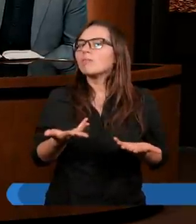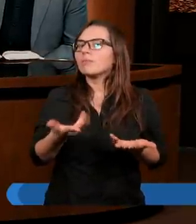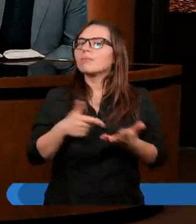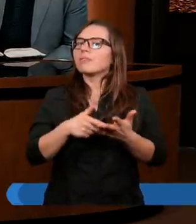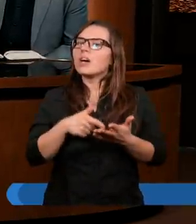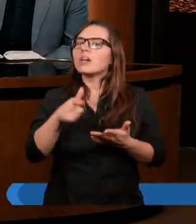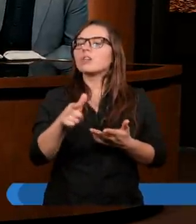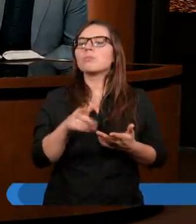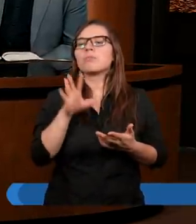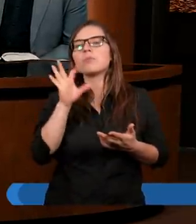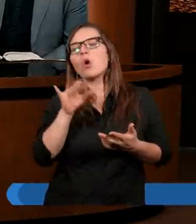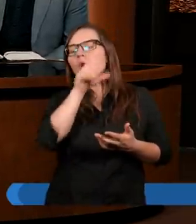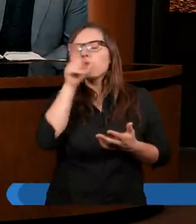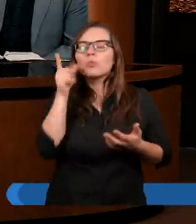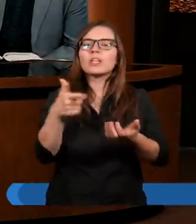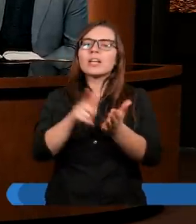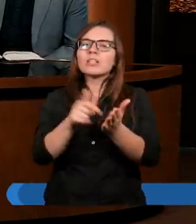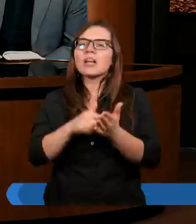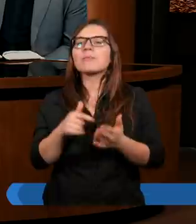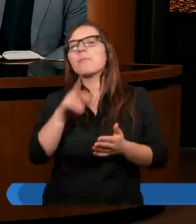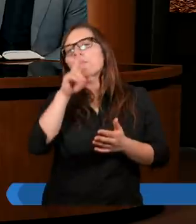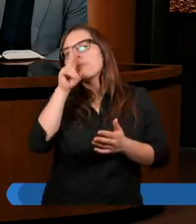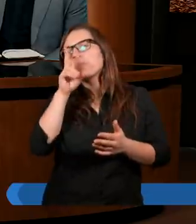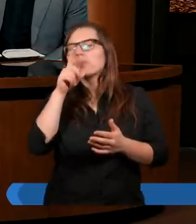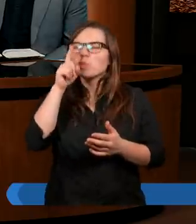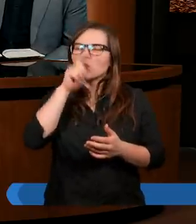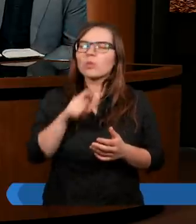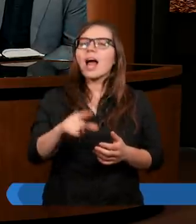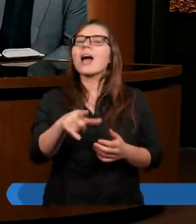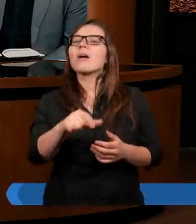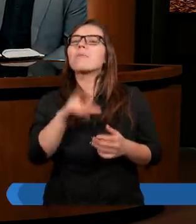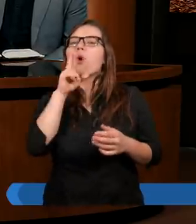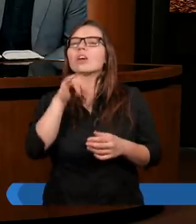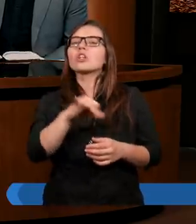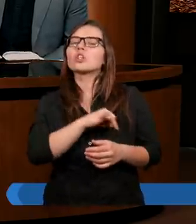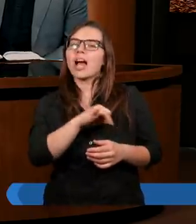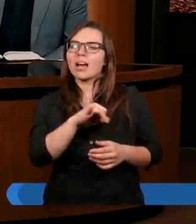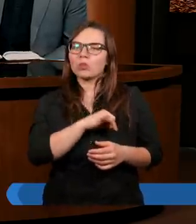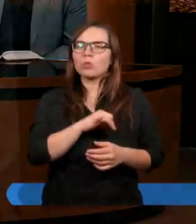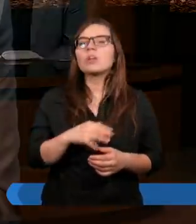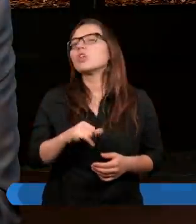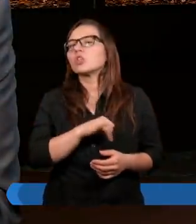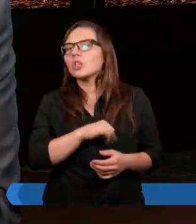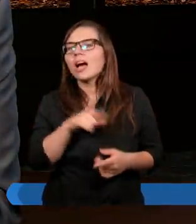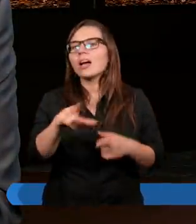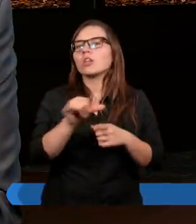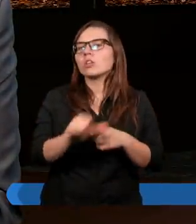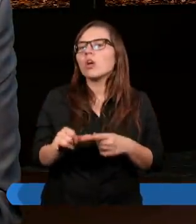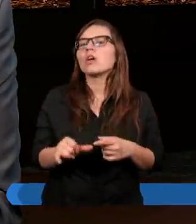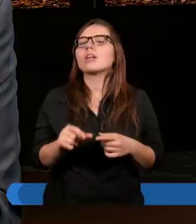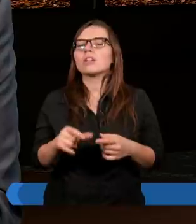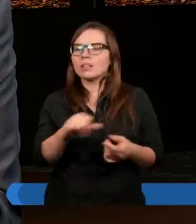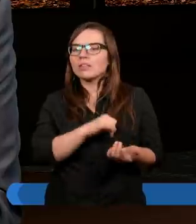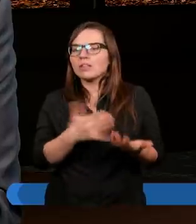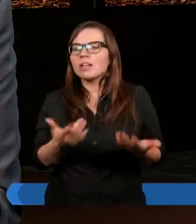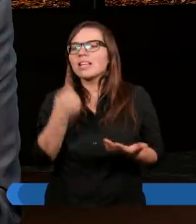bo ludzie często źle pojmują chyba też pojęcie grzechu. Grzech to jest skaza,